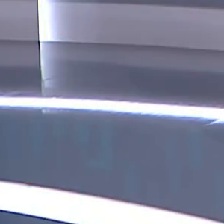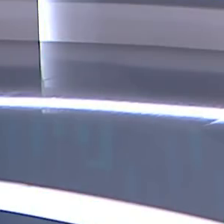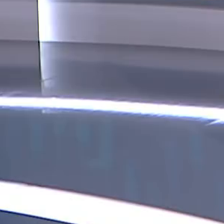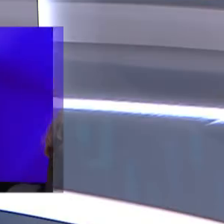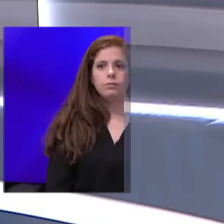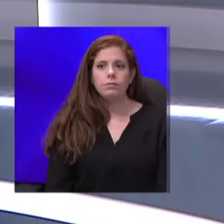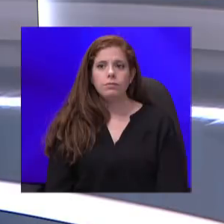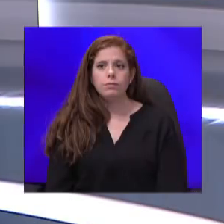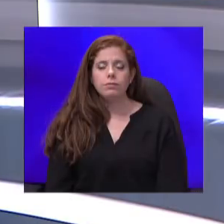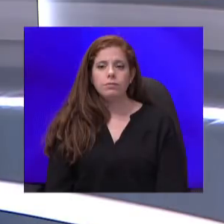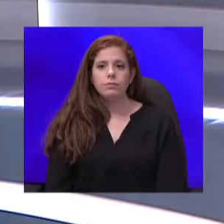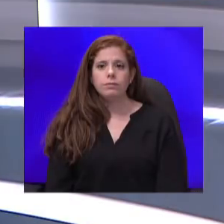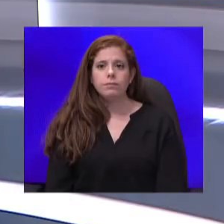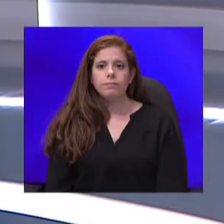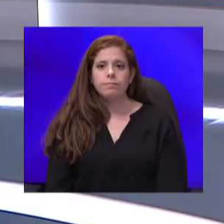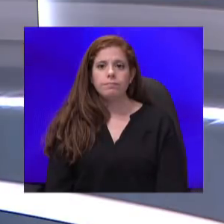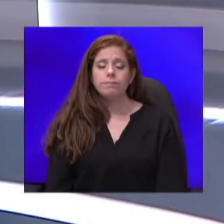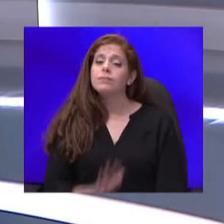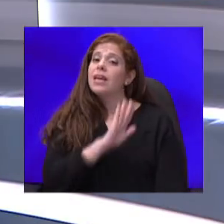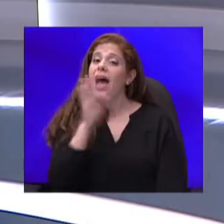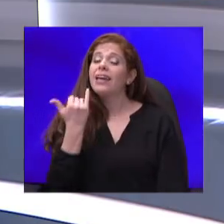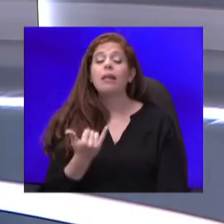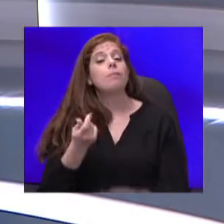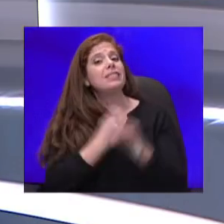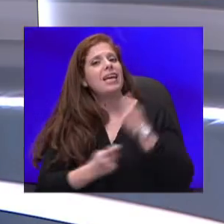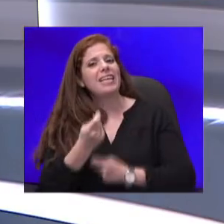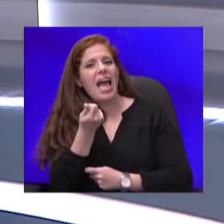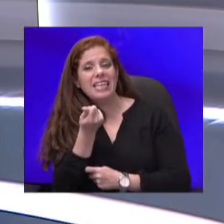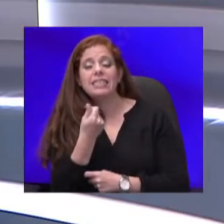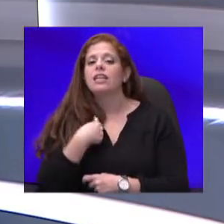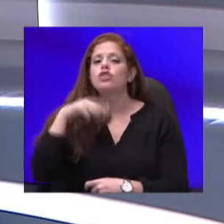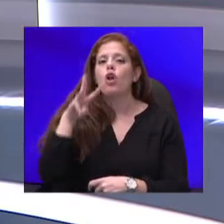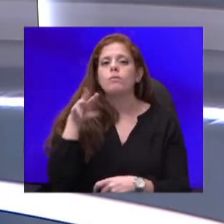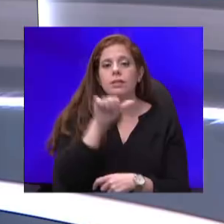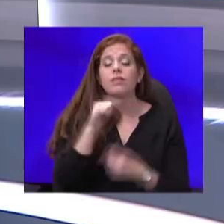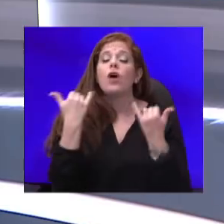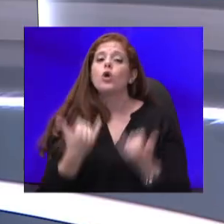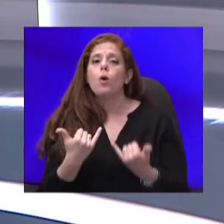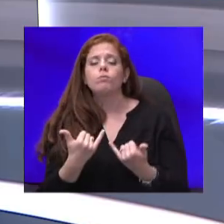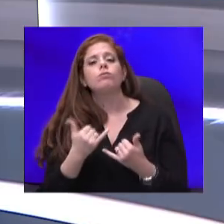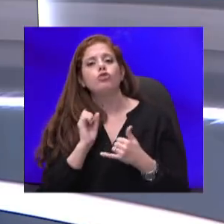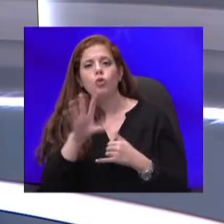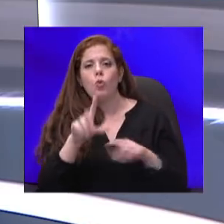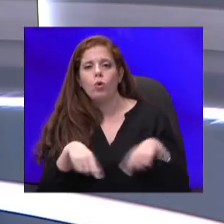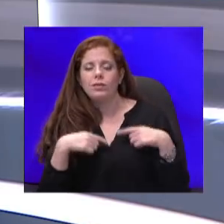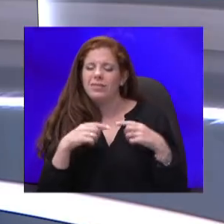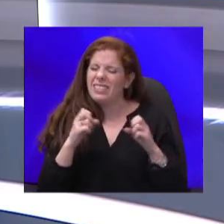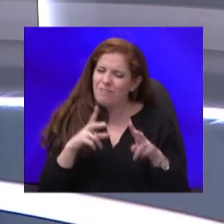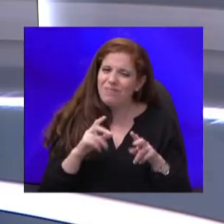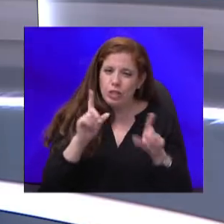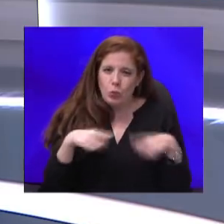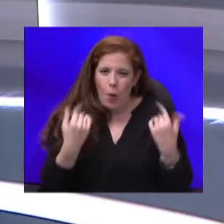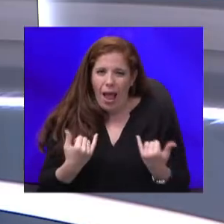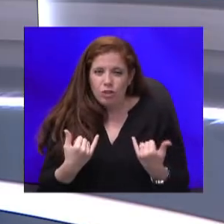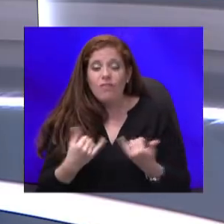היי, אתם על משרקי הכיס, אני שעולה מסרדמסקי. והיום שידור חוזר. סתם, אנחנו בשידור חי, אלה החיים שנראים בשידור חוזר. קביניית